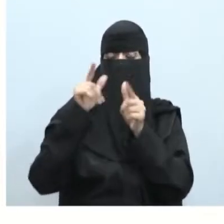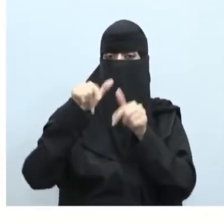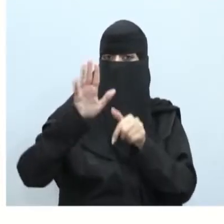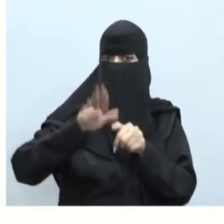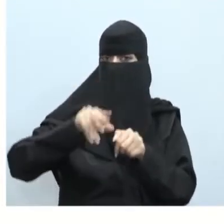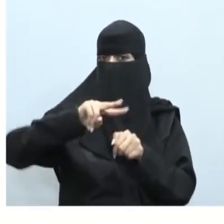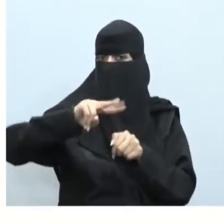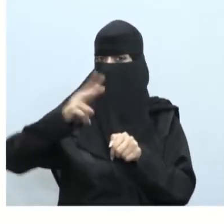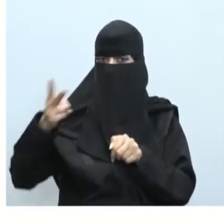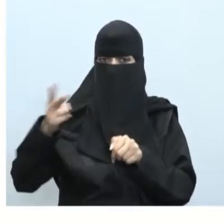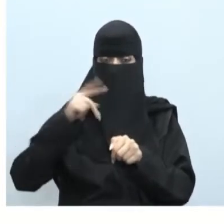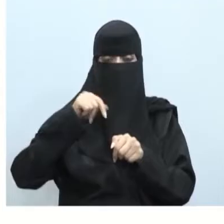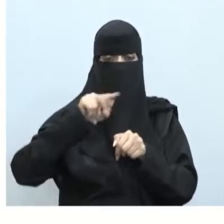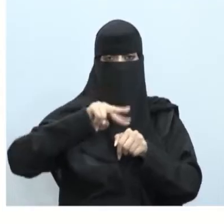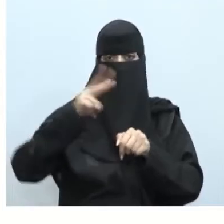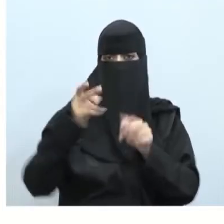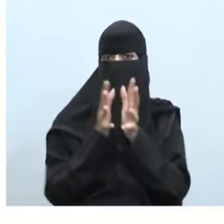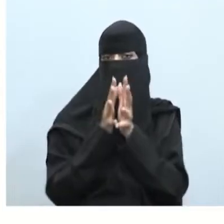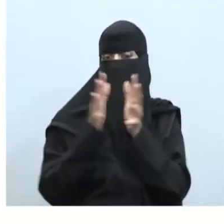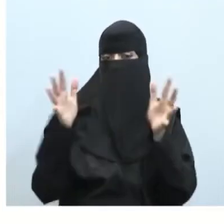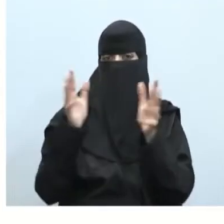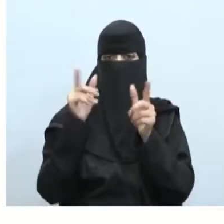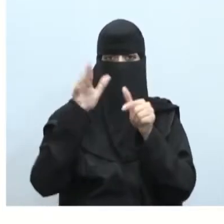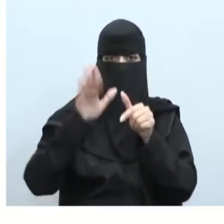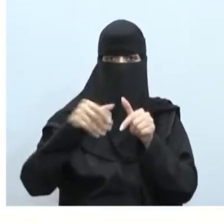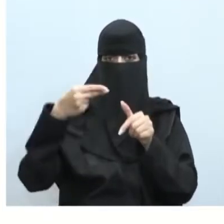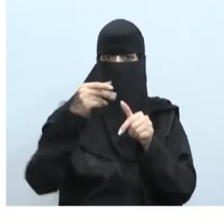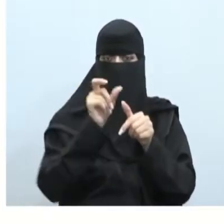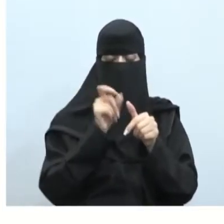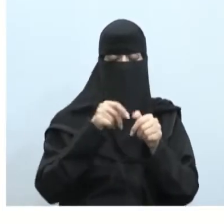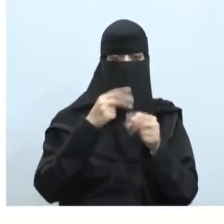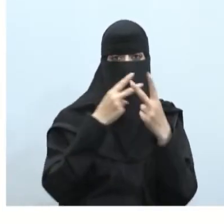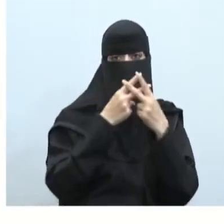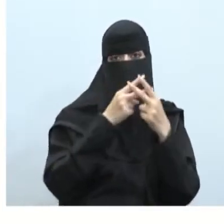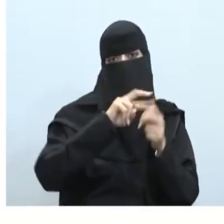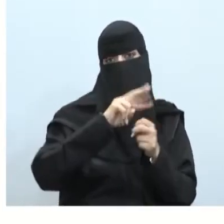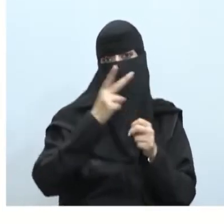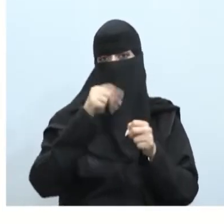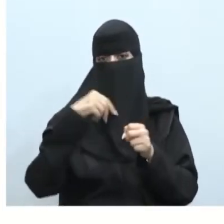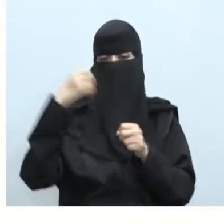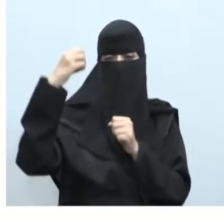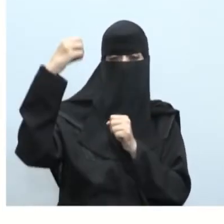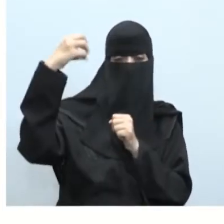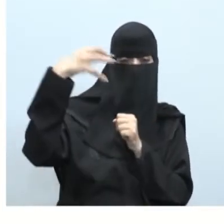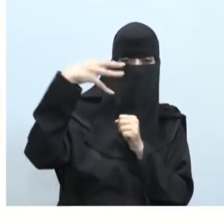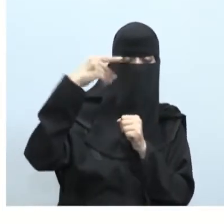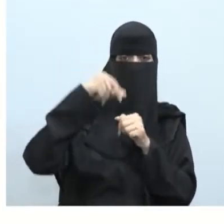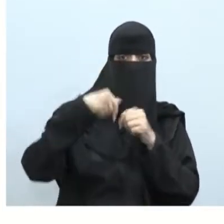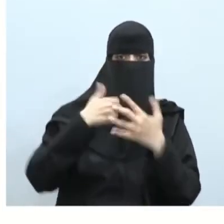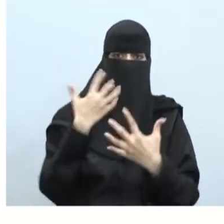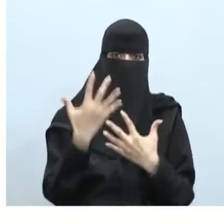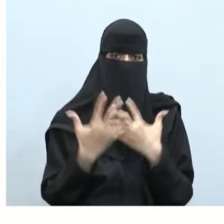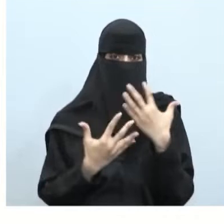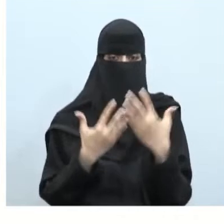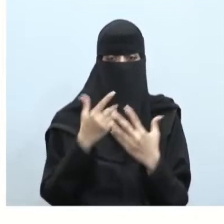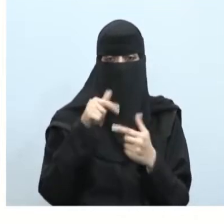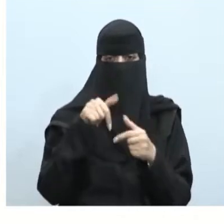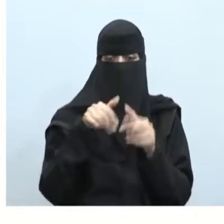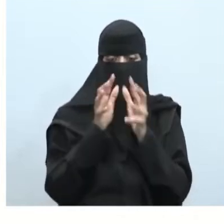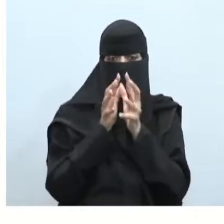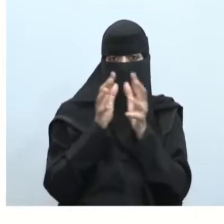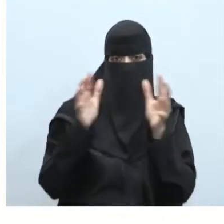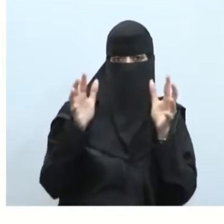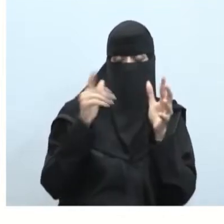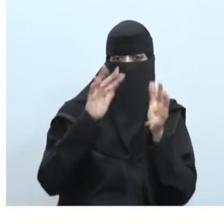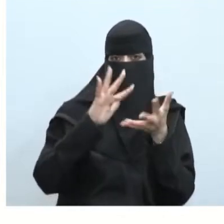تختلف اختلافاً كبيراً عن بعضها البعض في الإشعاع والطاقة والحجم